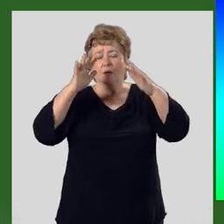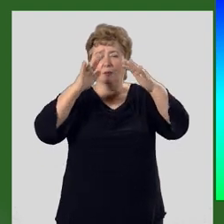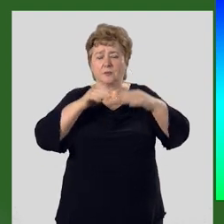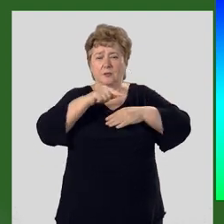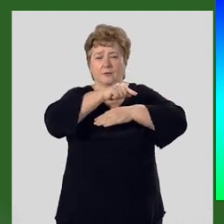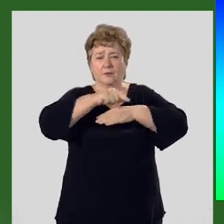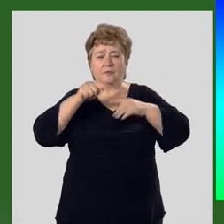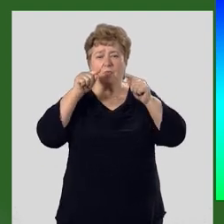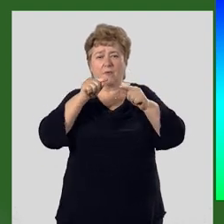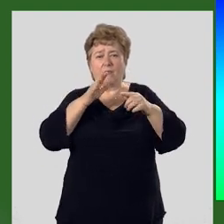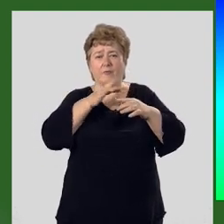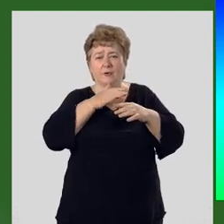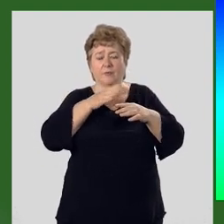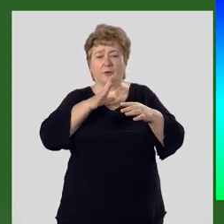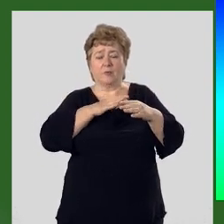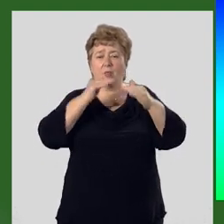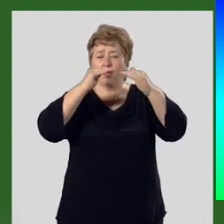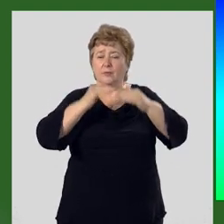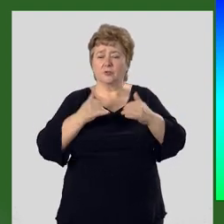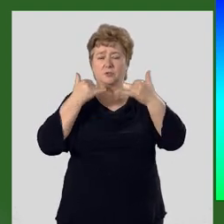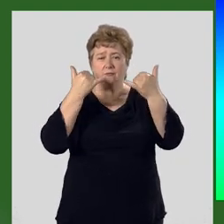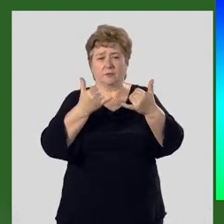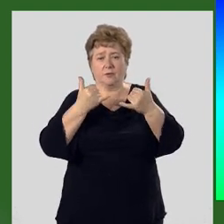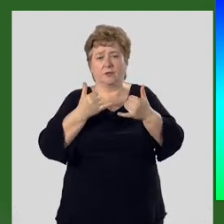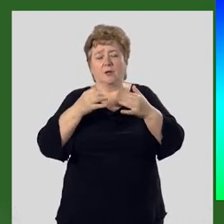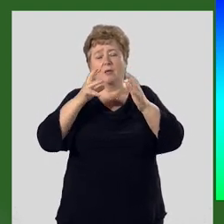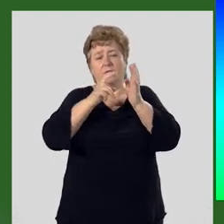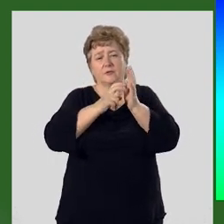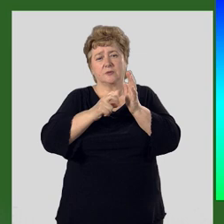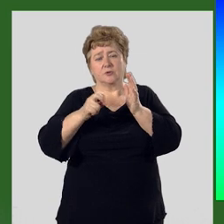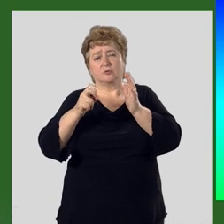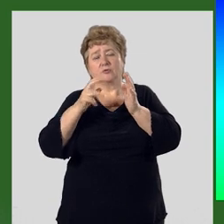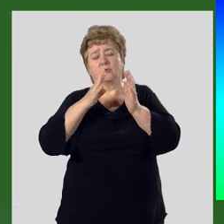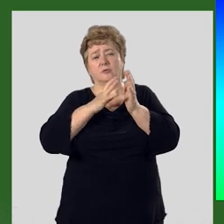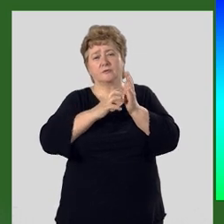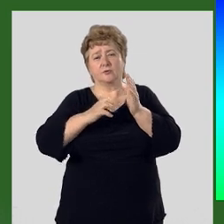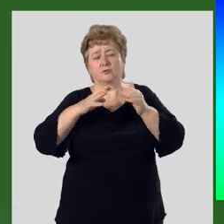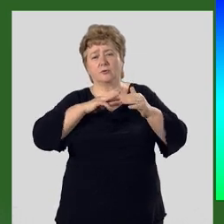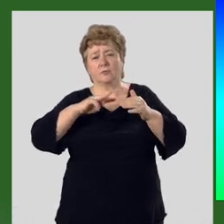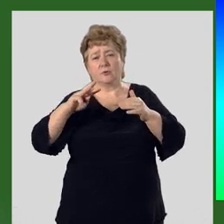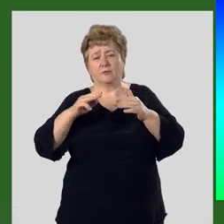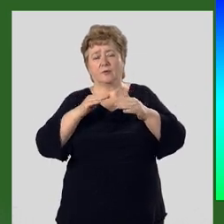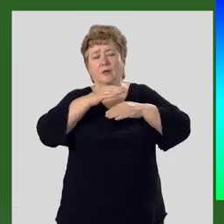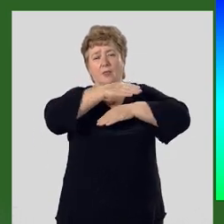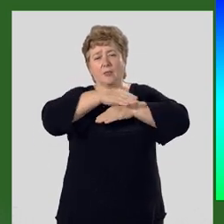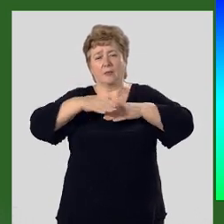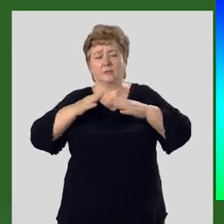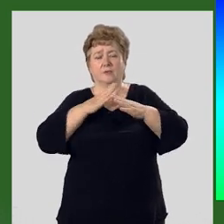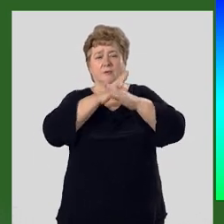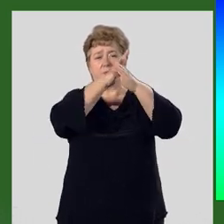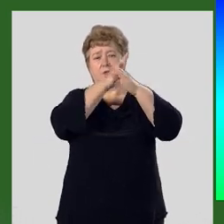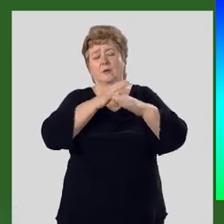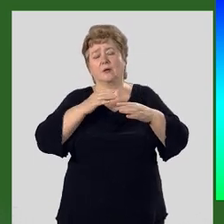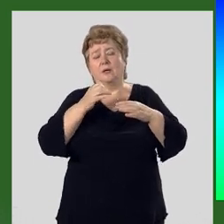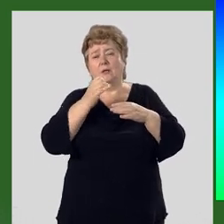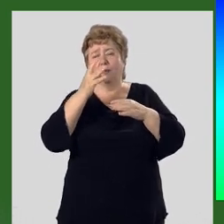Снеговая линия того периода была ниже современной на 800-900 метров на окраинных хребтах